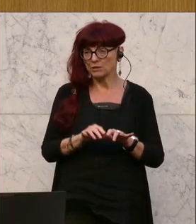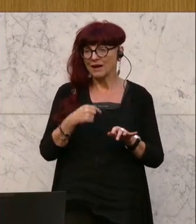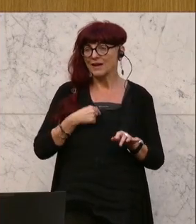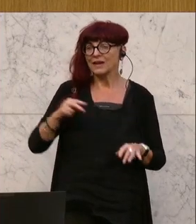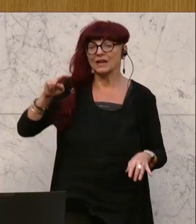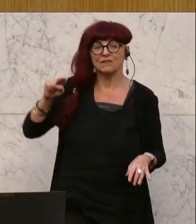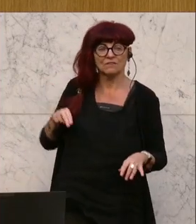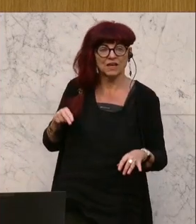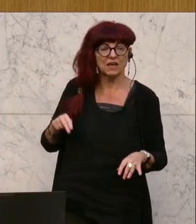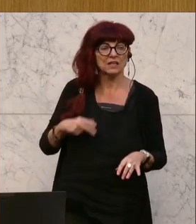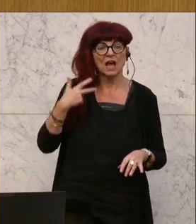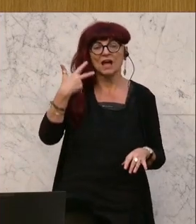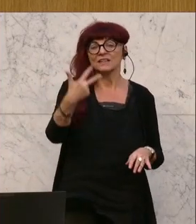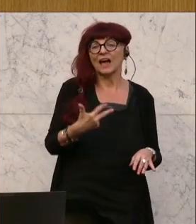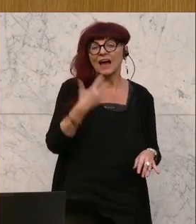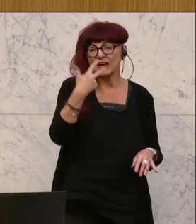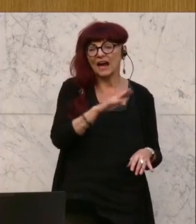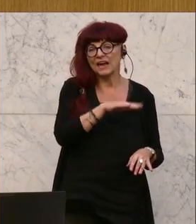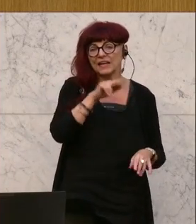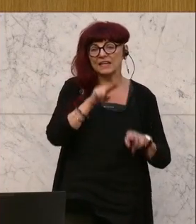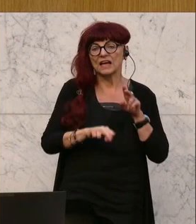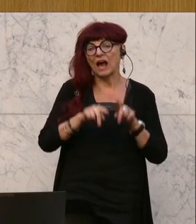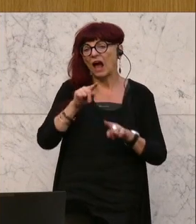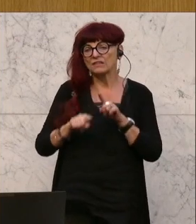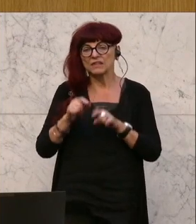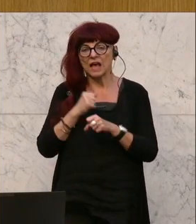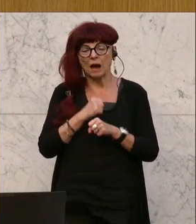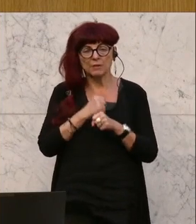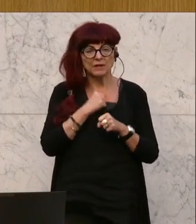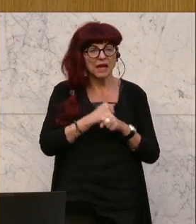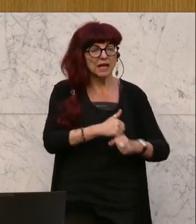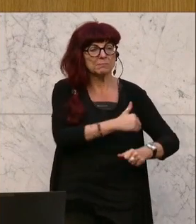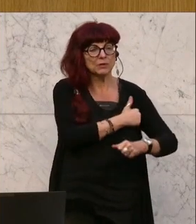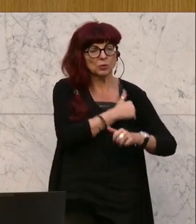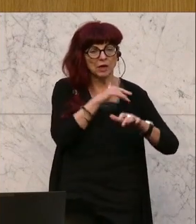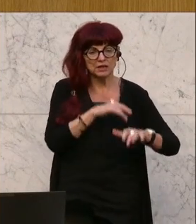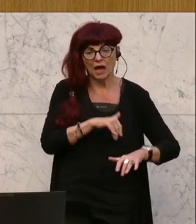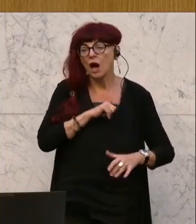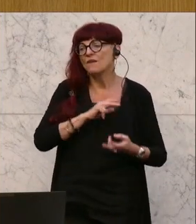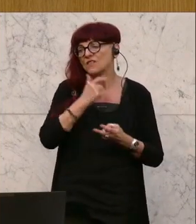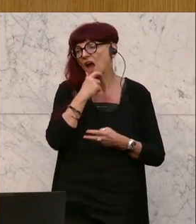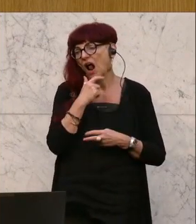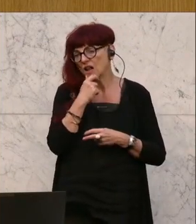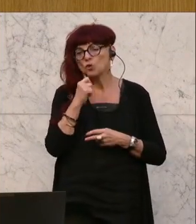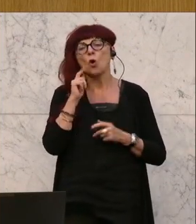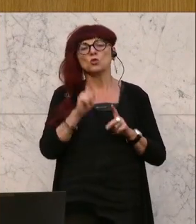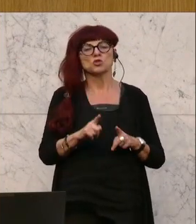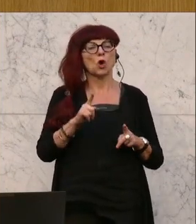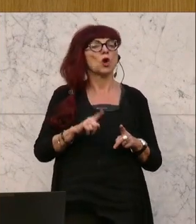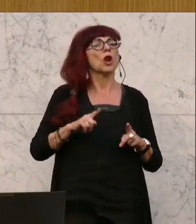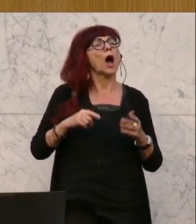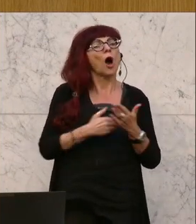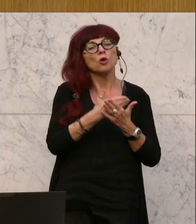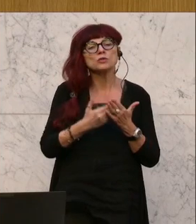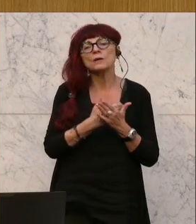Wien, ich habe drei Jahre in einem Kindergarten gearbeitet, ich habe eine Matura oder ich habe keine Matura, ich bin so alt. Patsch und es kommt raus, welche Ausbildungsmodelle würde es